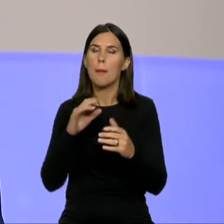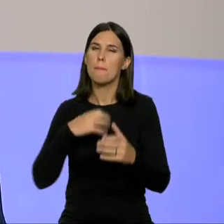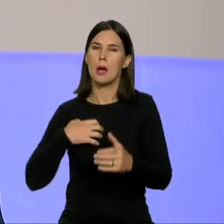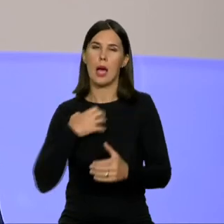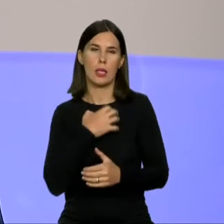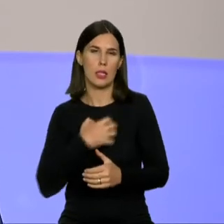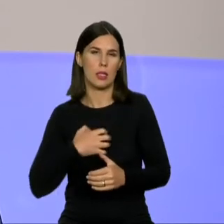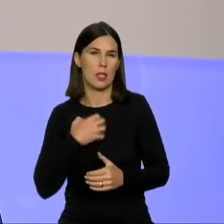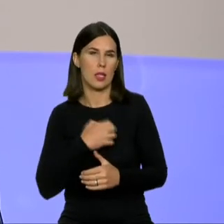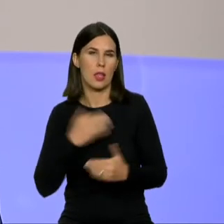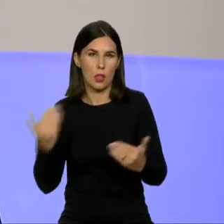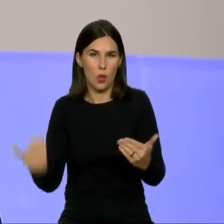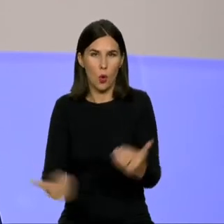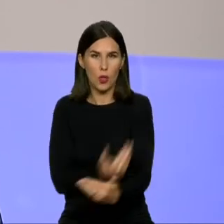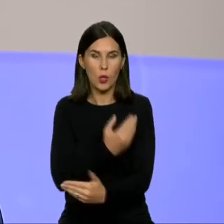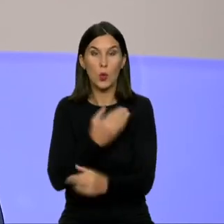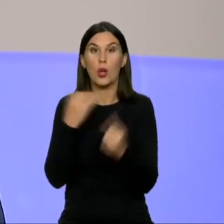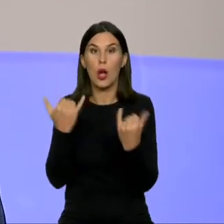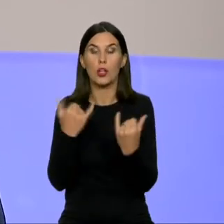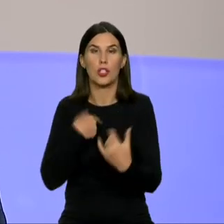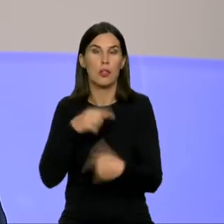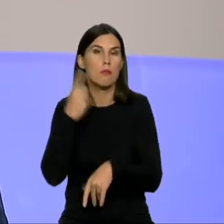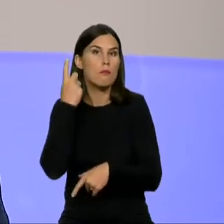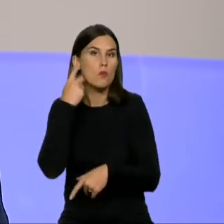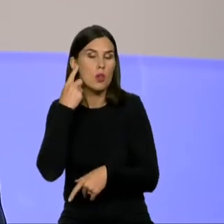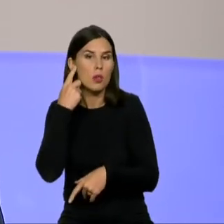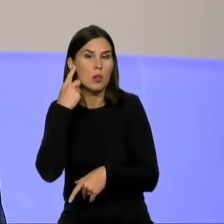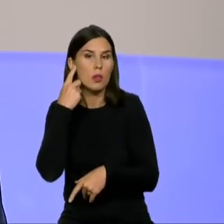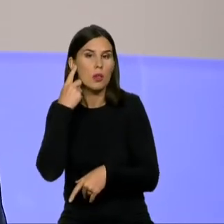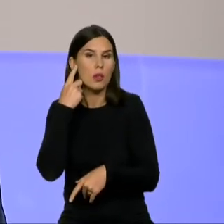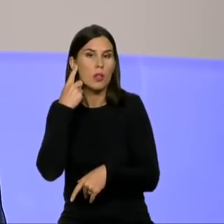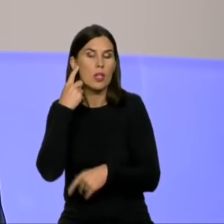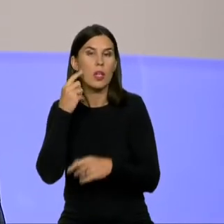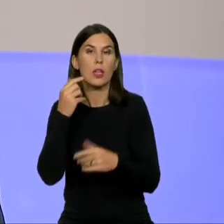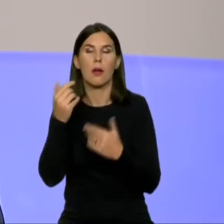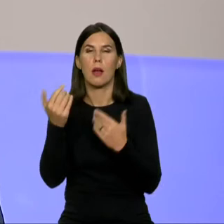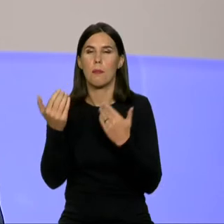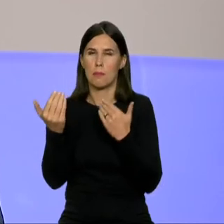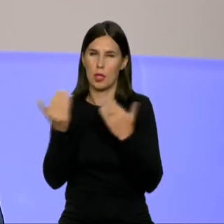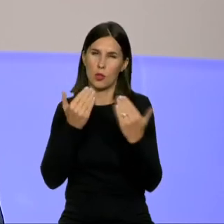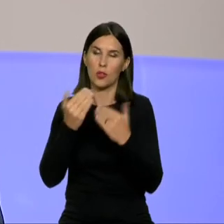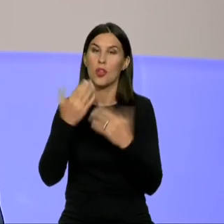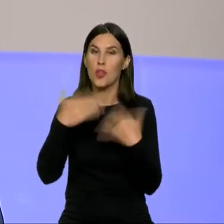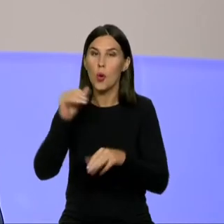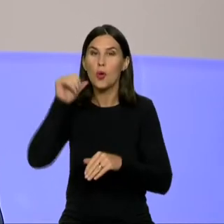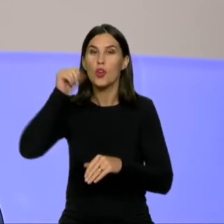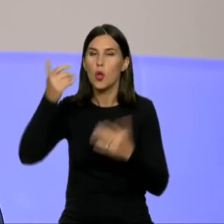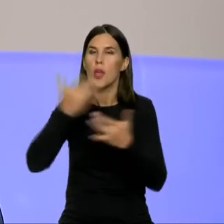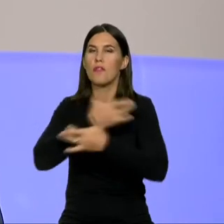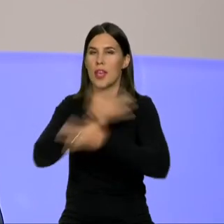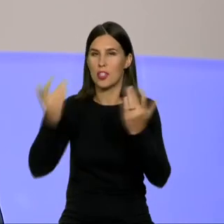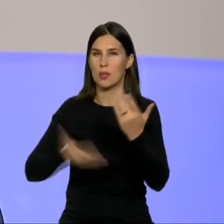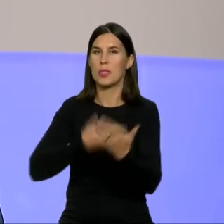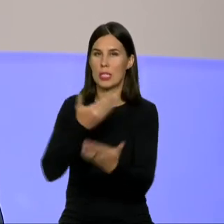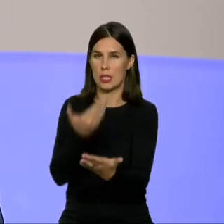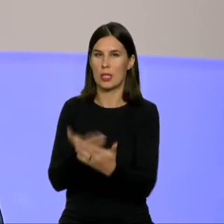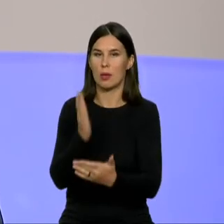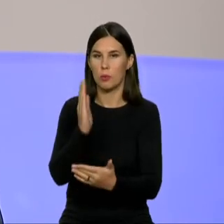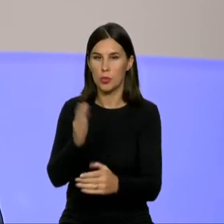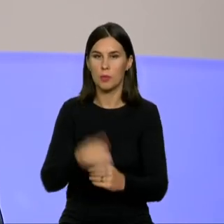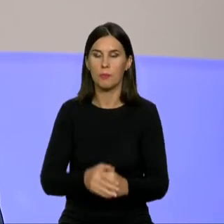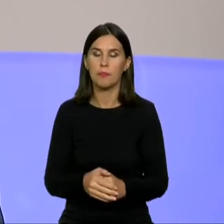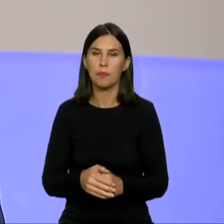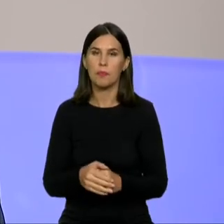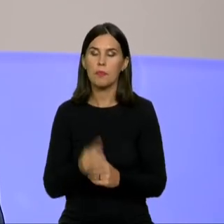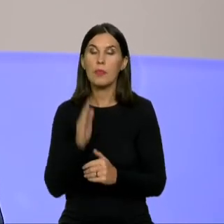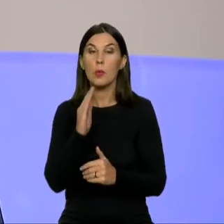pagaliau vyriausybėje jau tapo, atrodo, rytoj bus pristatyta viešai ir tapo projektu, tai yra didelis pagalbos verslui